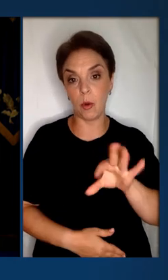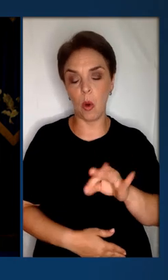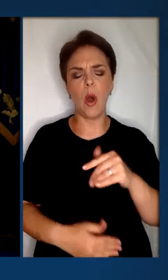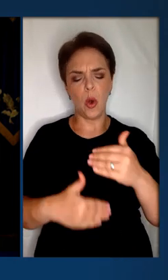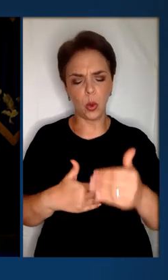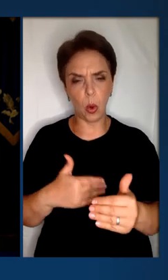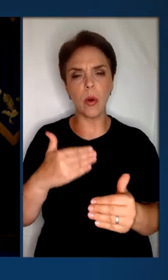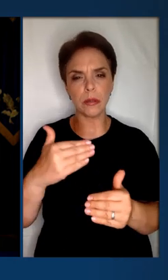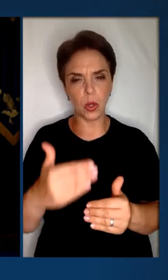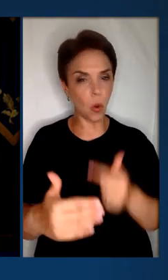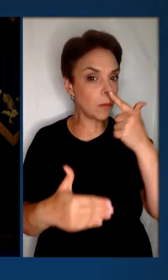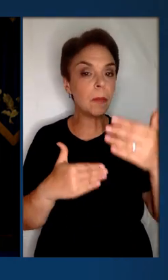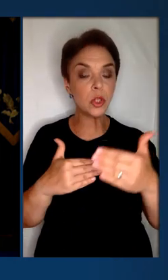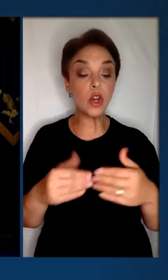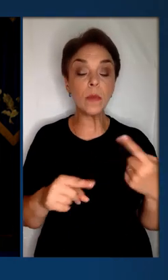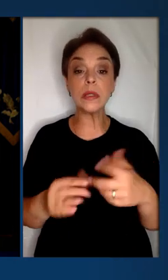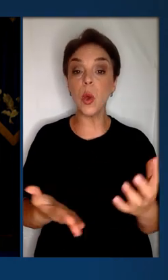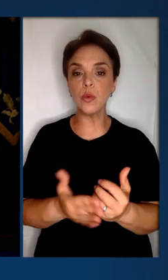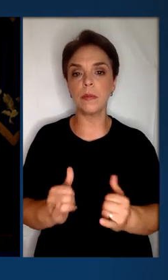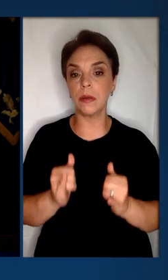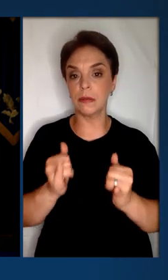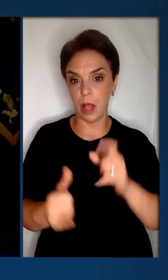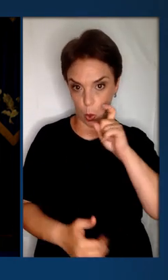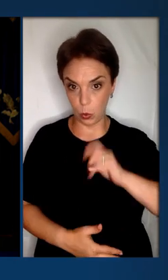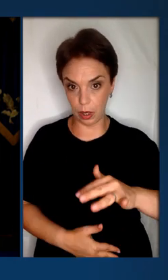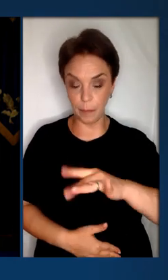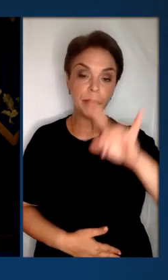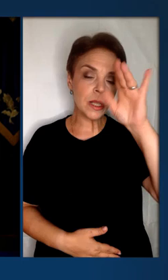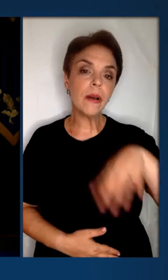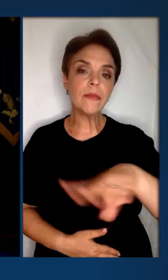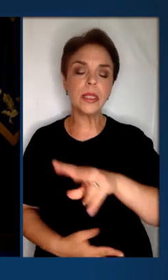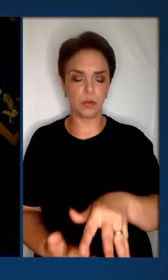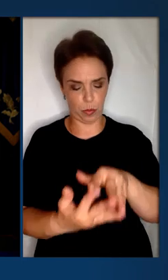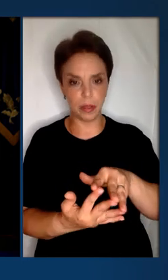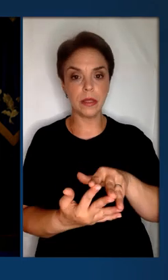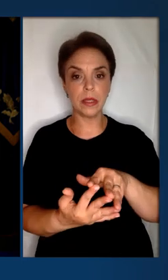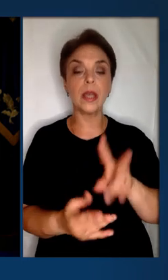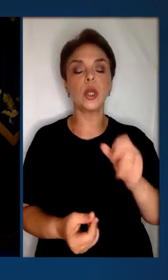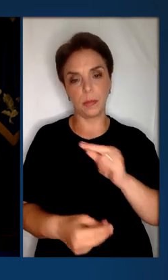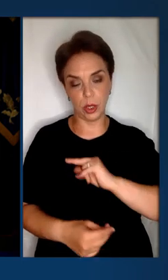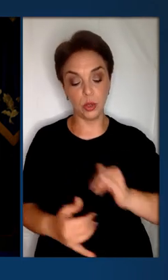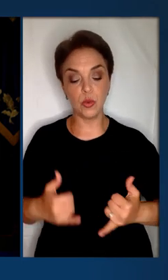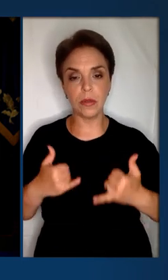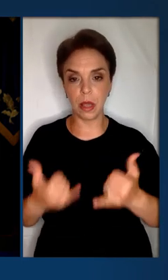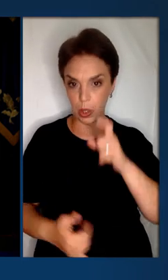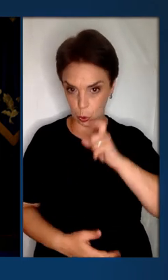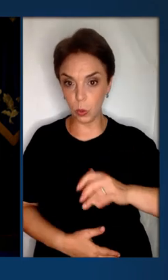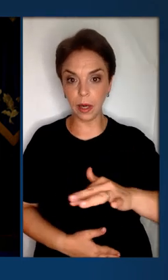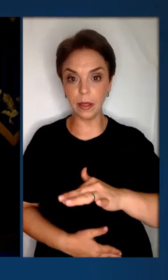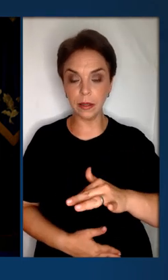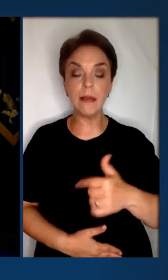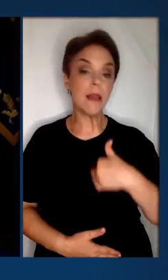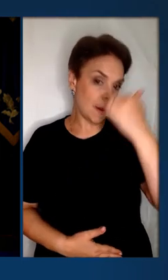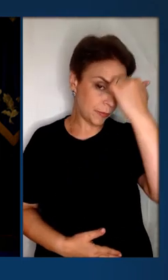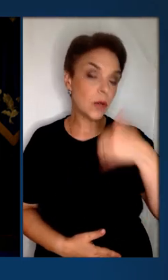ППО. Крок за кроком наближаємо цей успіх для України. Слава усім, хто б'ється і працює заради